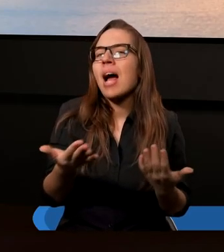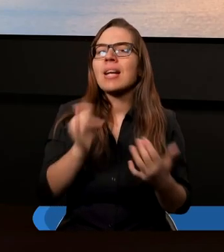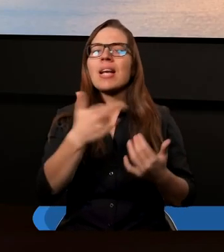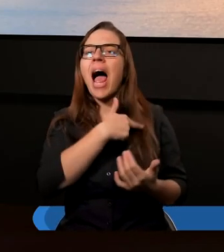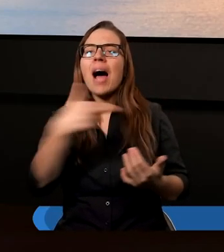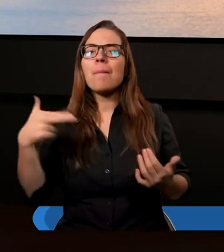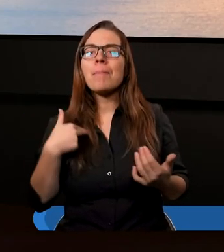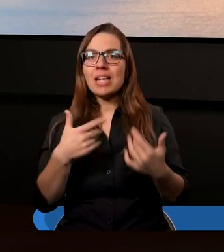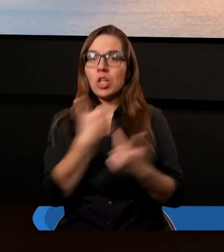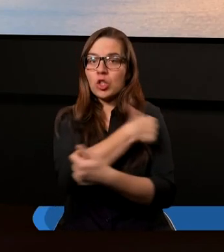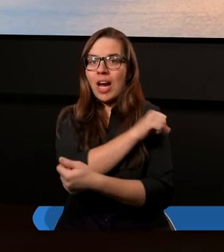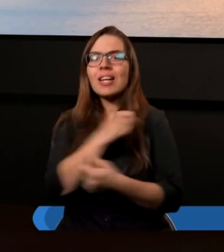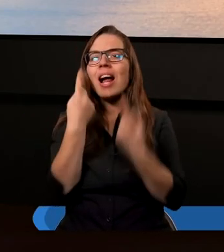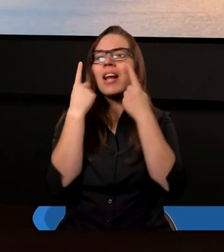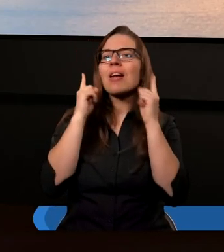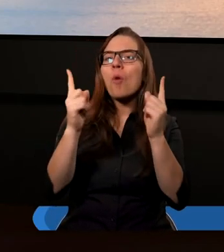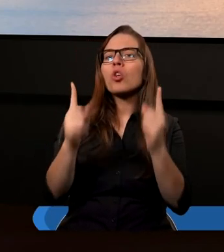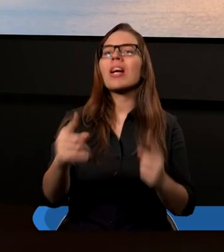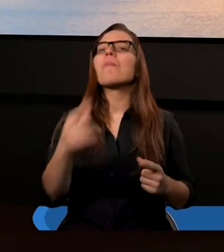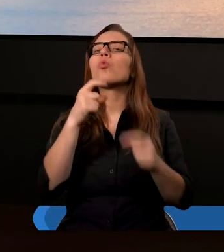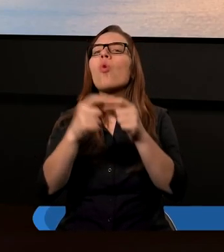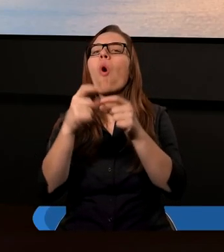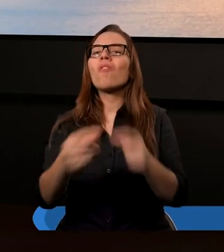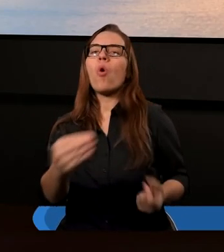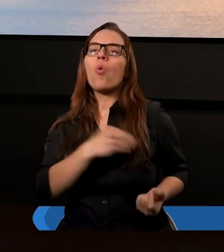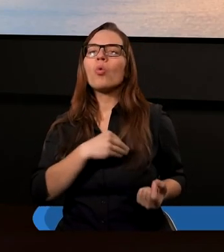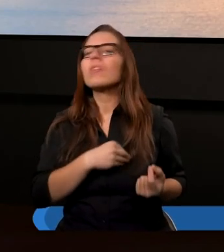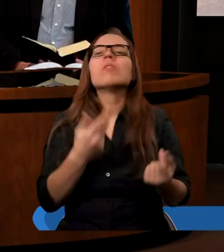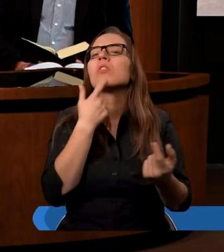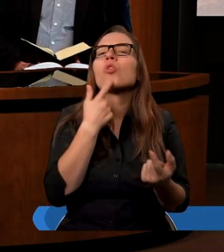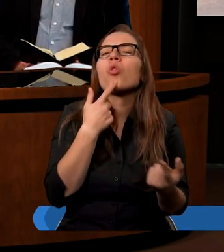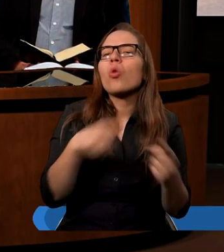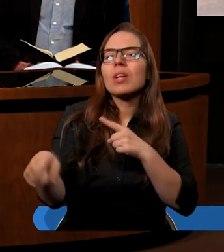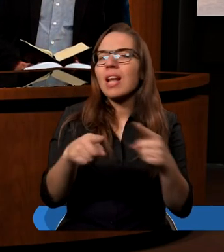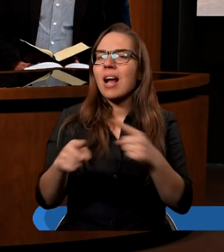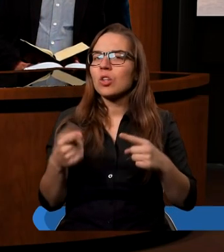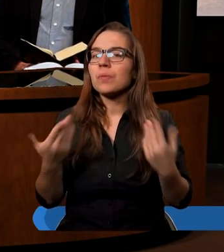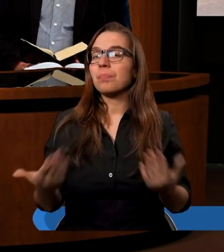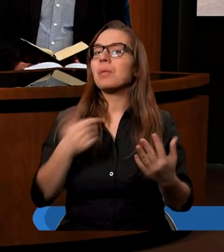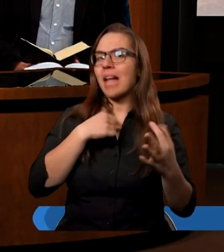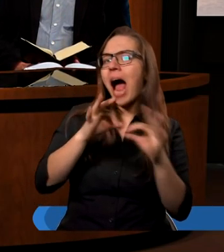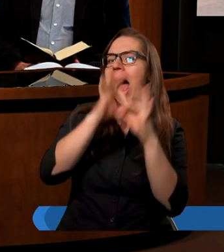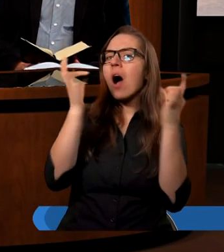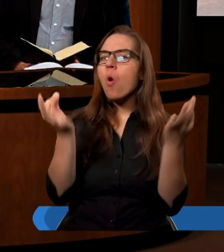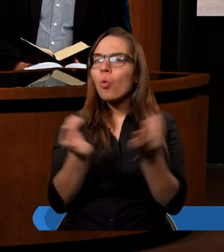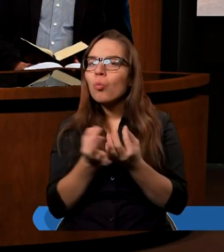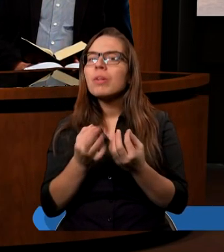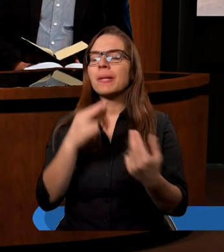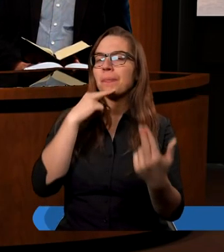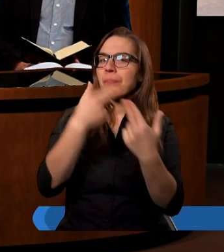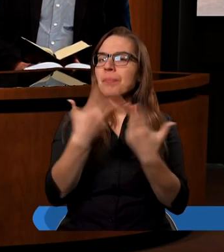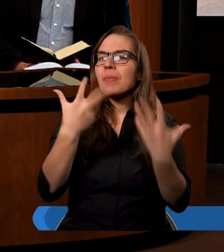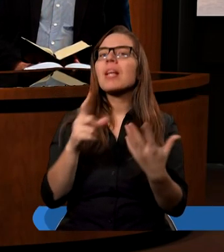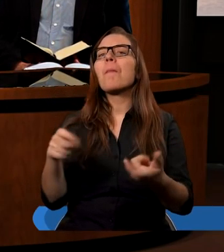chrześcijanie postrzegamy właśnie uczciwość? Co ono dla nas znaczy? Ja może zacznę ogólnie od